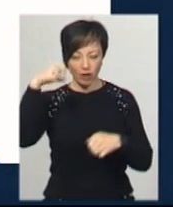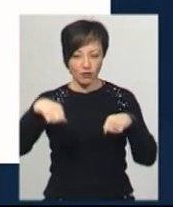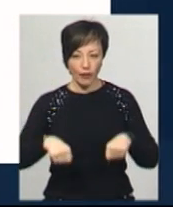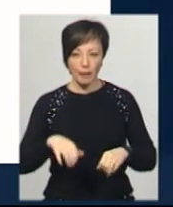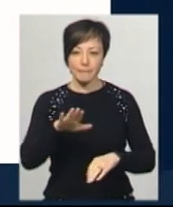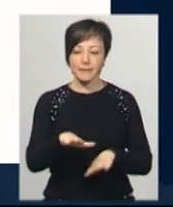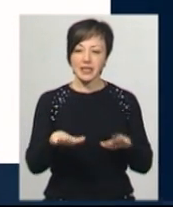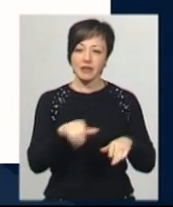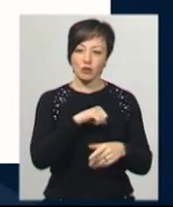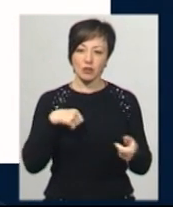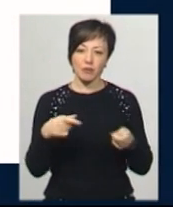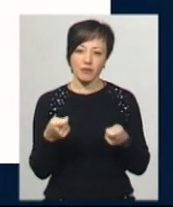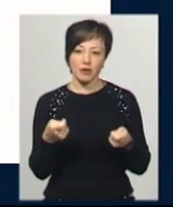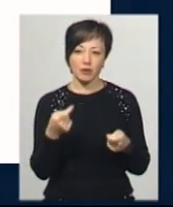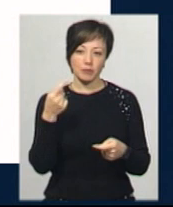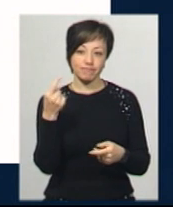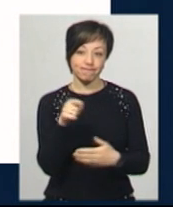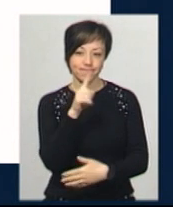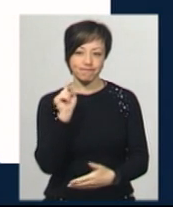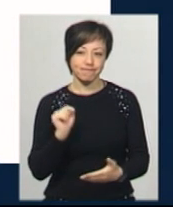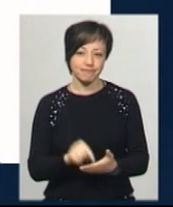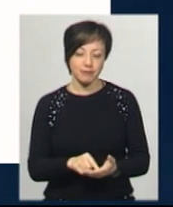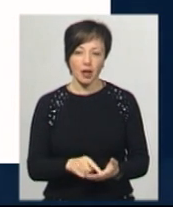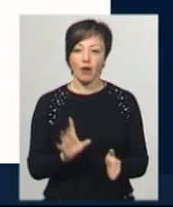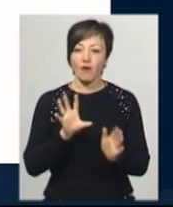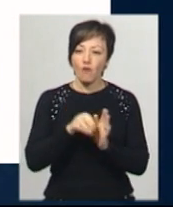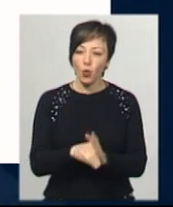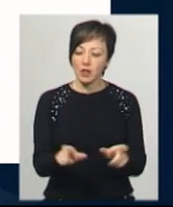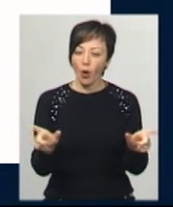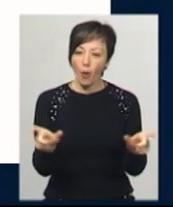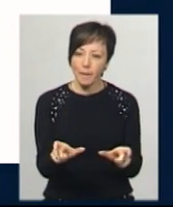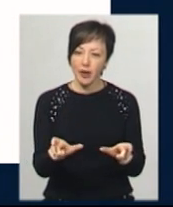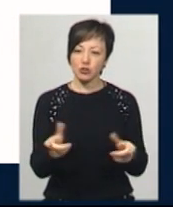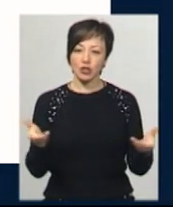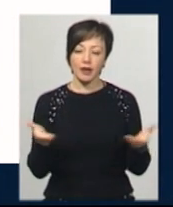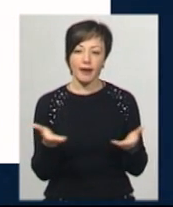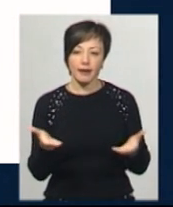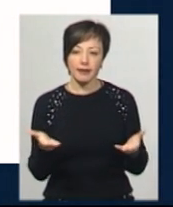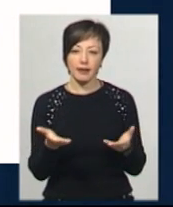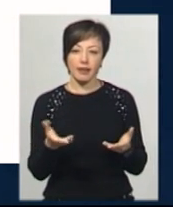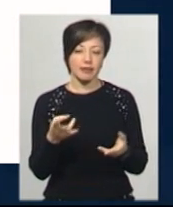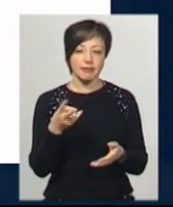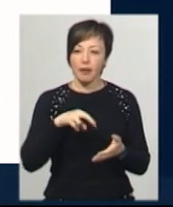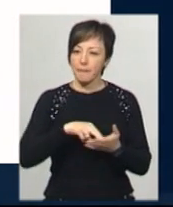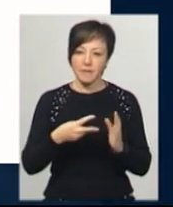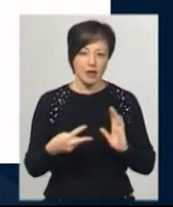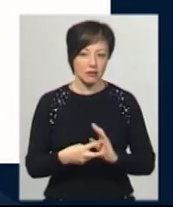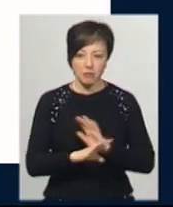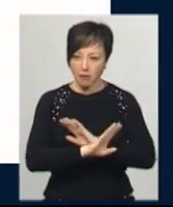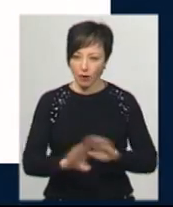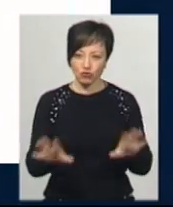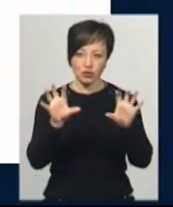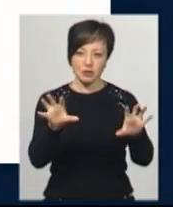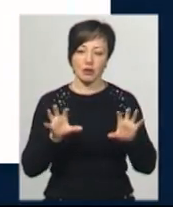органів місцевого всередування підважується. Тому що вводяться ті обмеження, які не передбачені законодавством